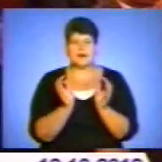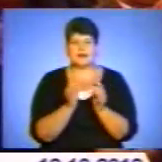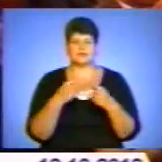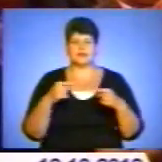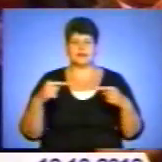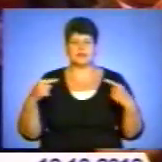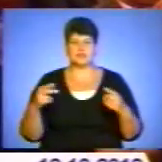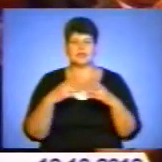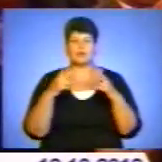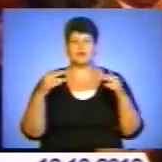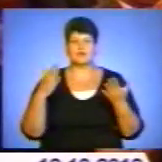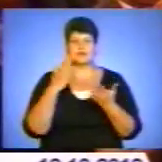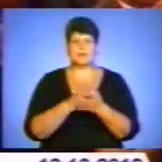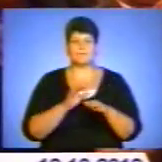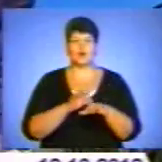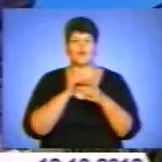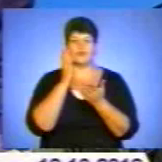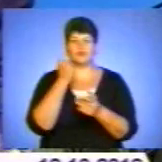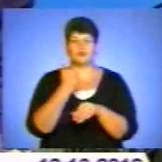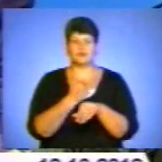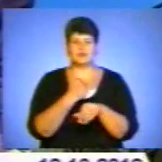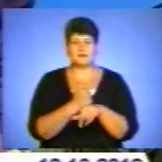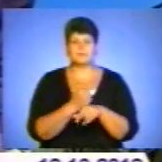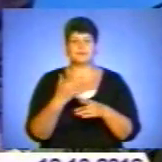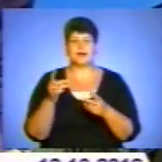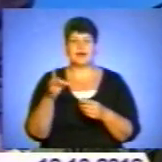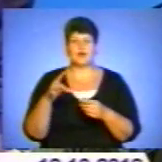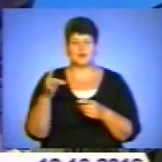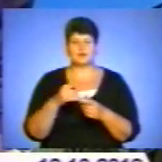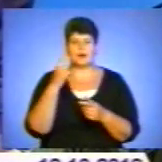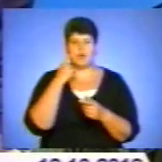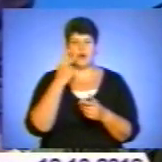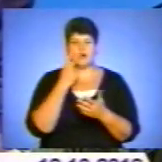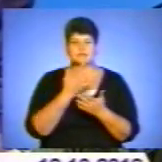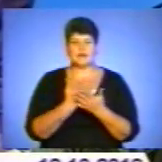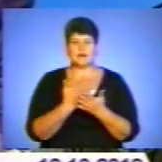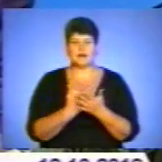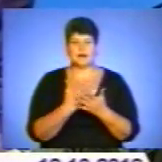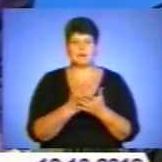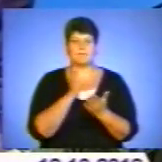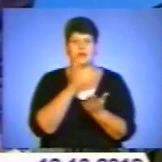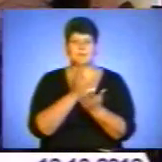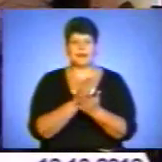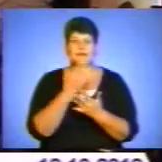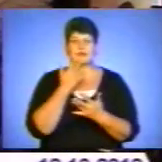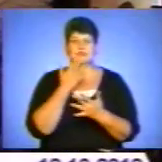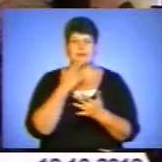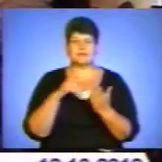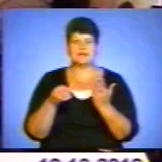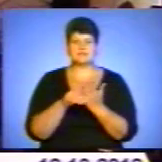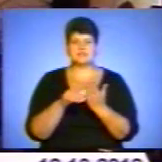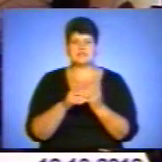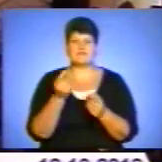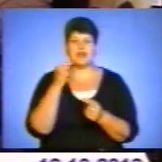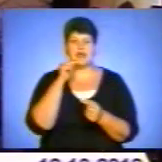Дніпропетровщина є провідним регіоном серед областей України за показниками залучених прямих іноземних інвестицій в економіку, у бсях